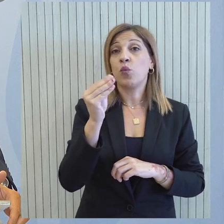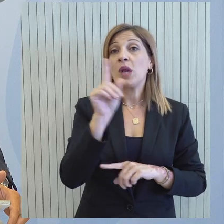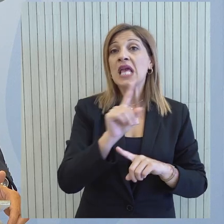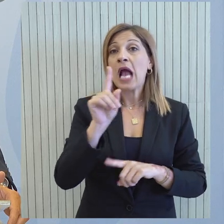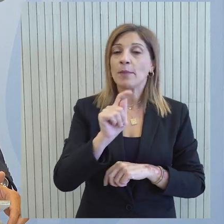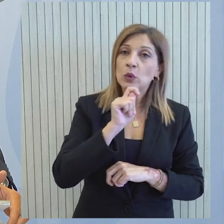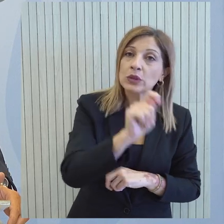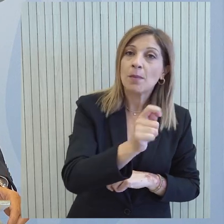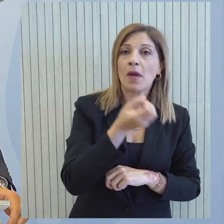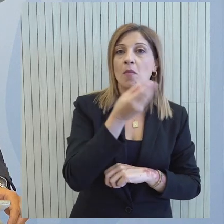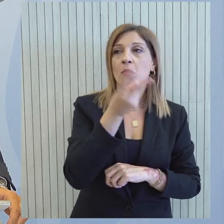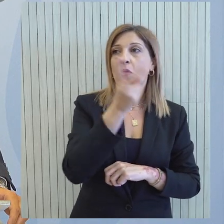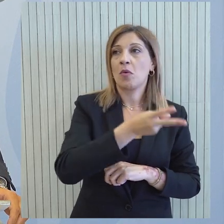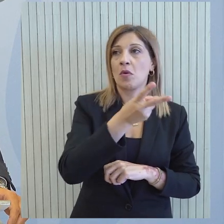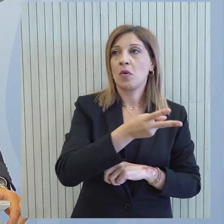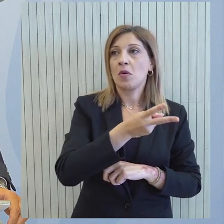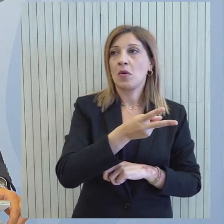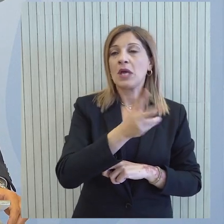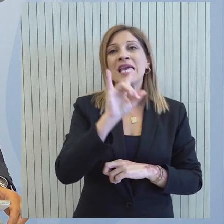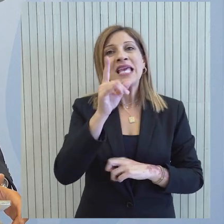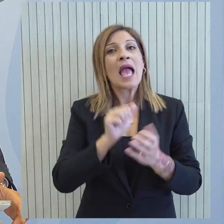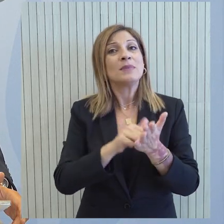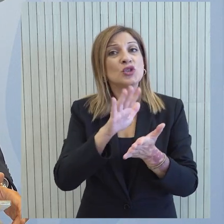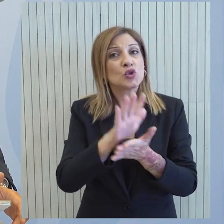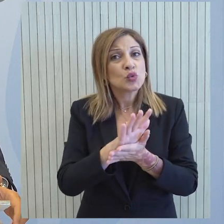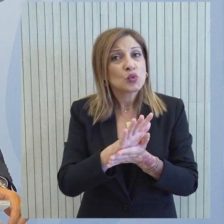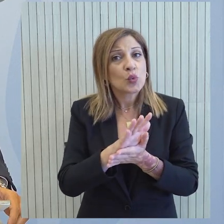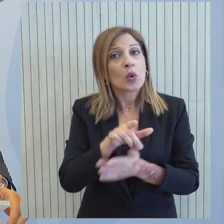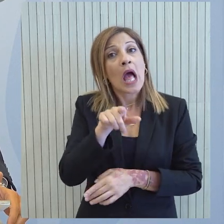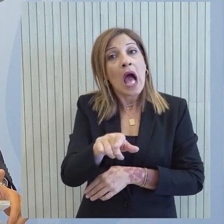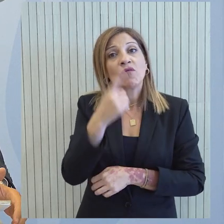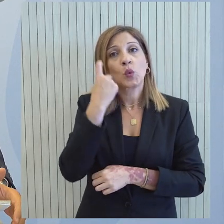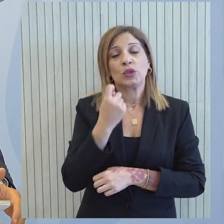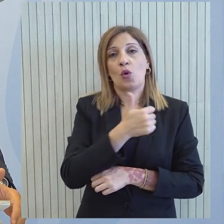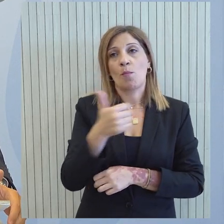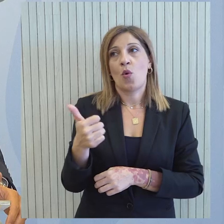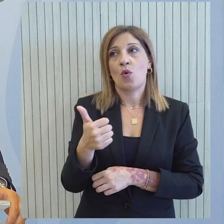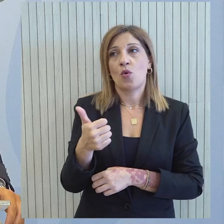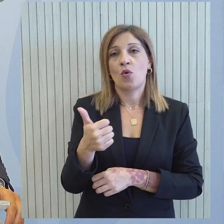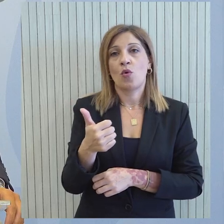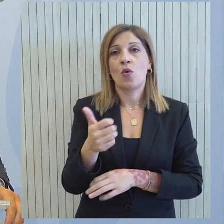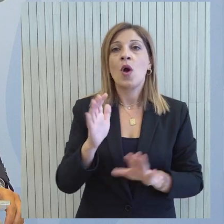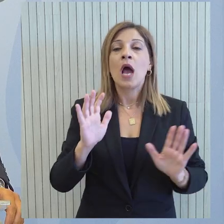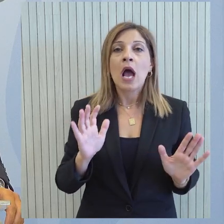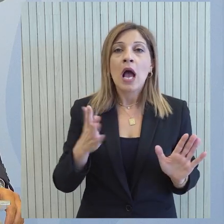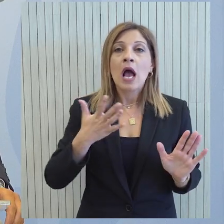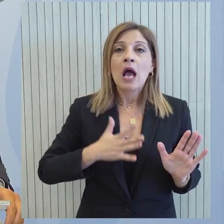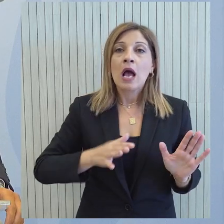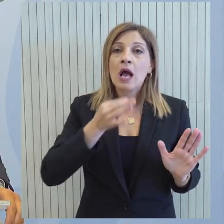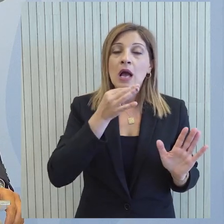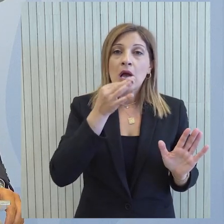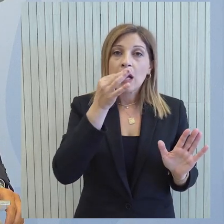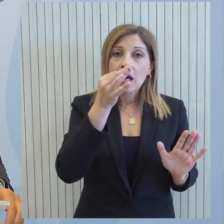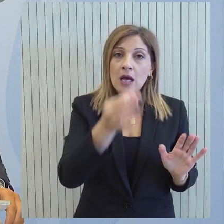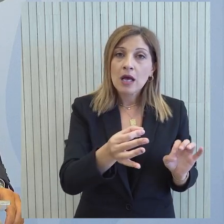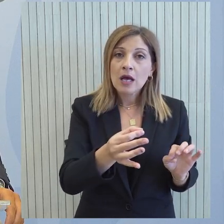μέλος της Βουλής των Αντιπροσώπων ή, να μην πω καταγγελία, από επιστολή. Τουλάχιστον αυτή είναι η ενημέρωση που έχω. Εκείνο το οποίο